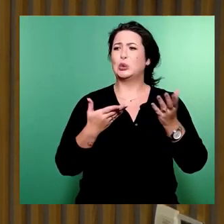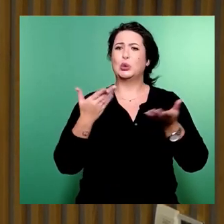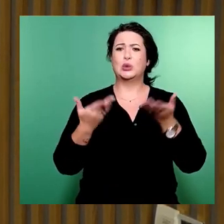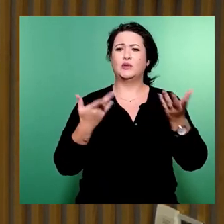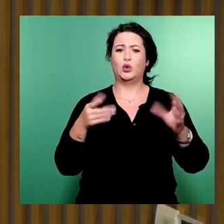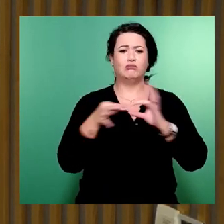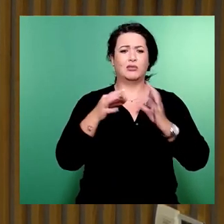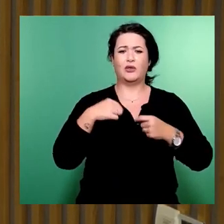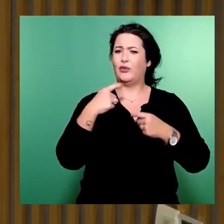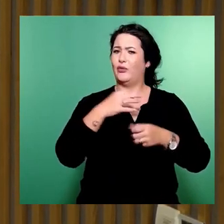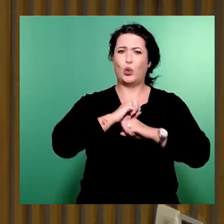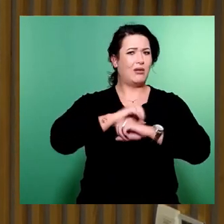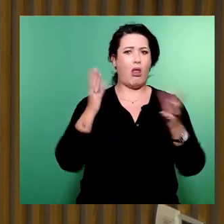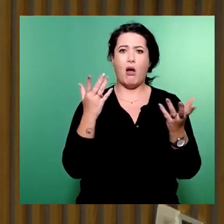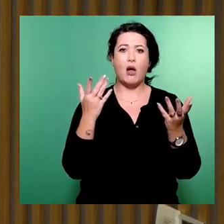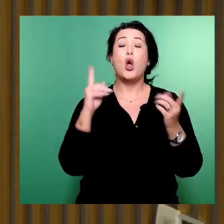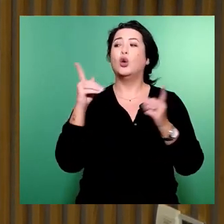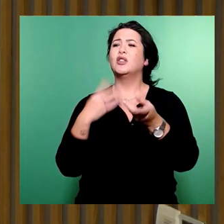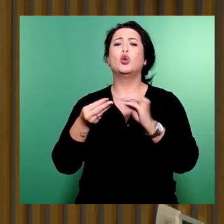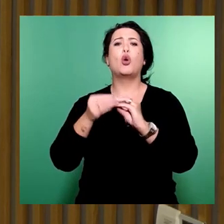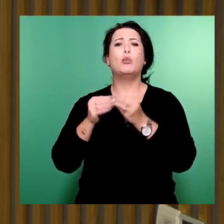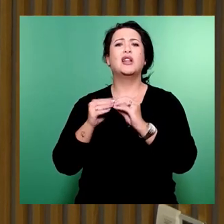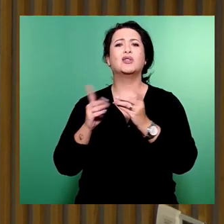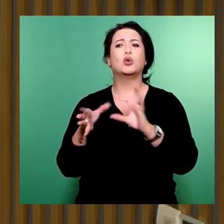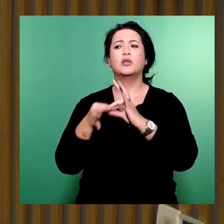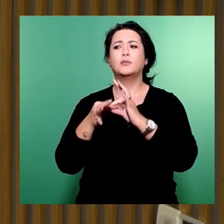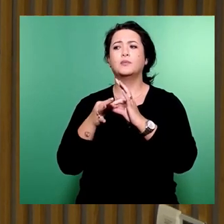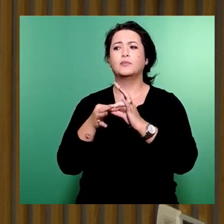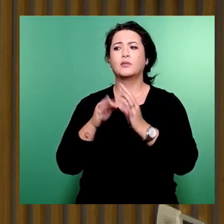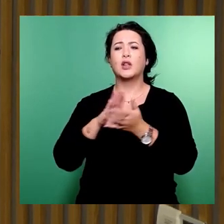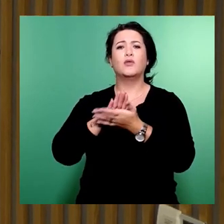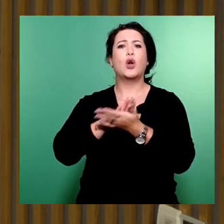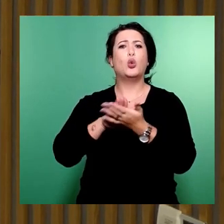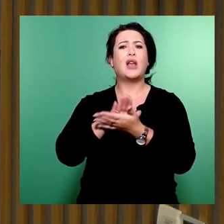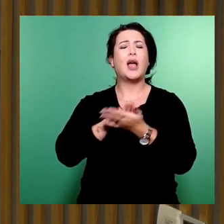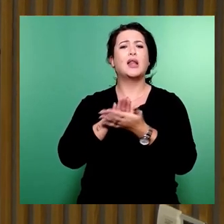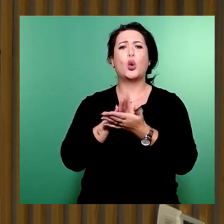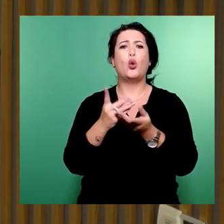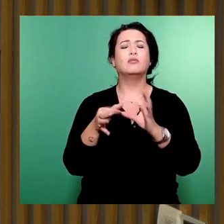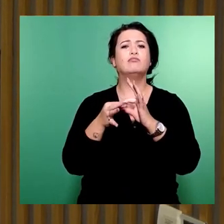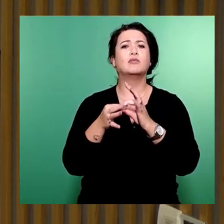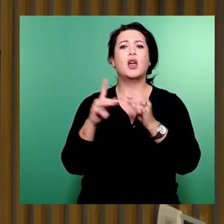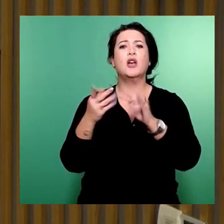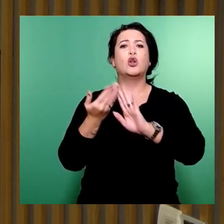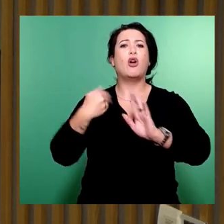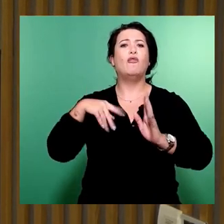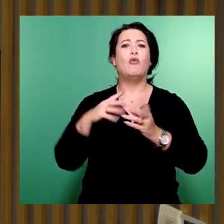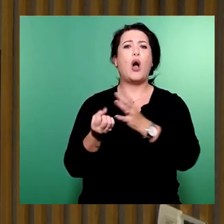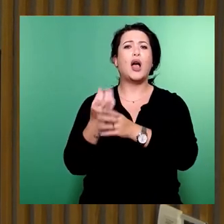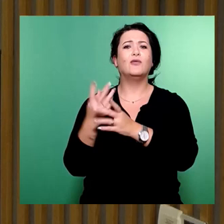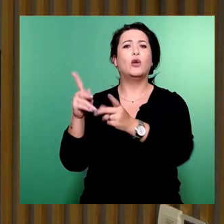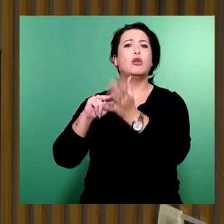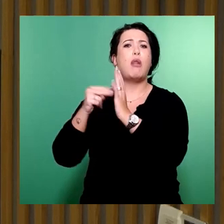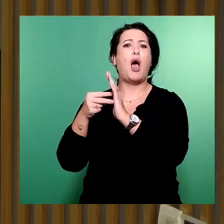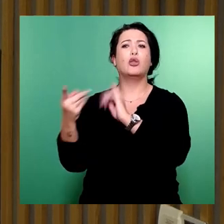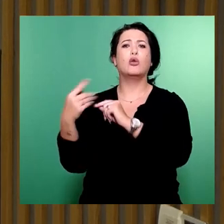Und was die Kontamination betrifft, Sie haben einen Teil der Frage nicht beantwortet, wer den Vorantwurf, wer im Prinzip die Planung gemacht hat.